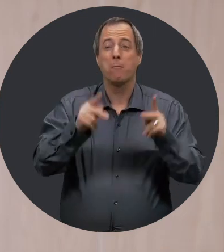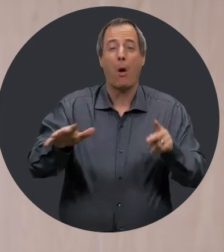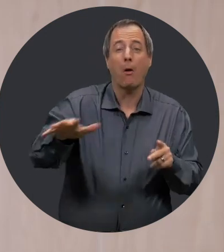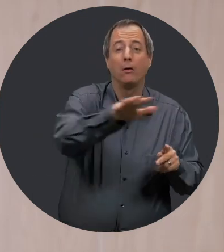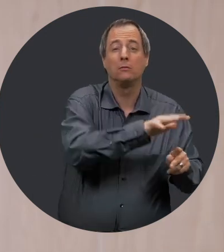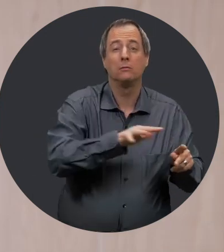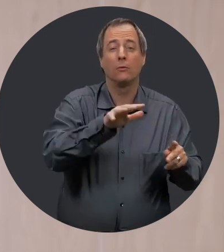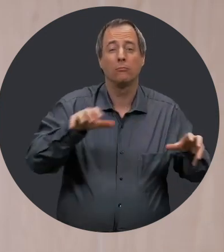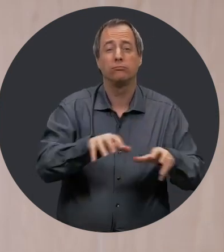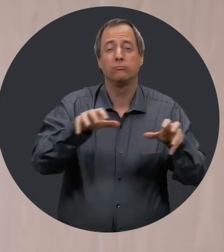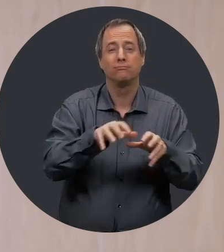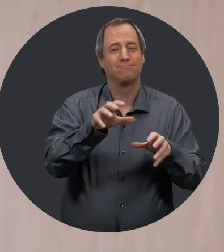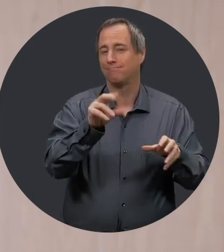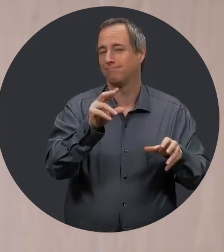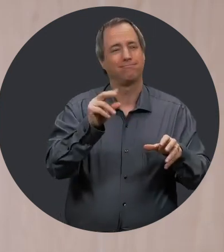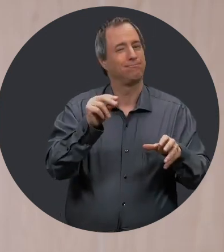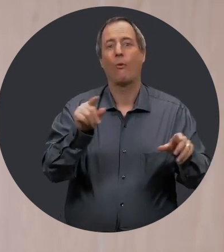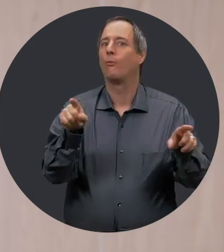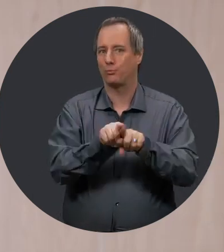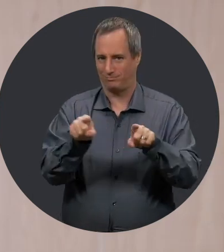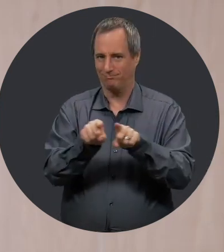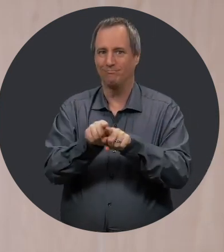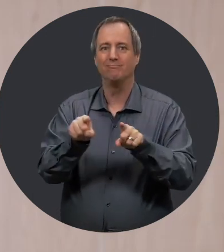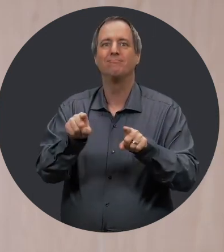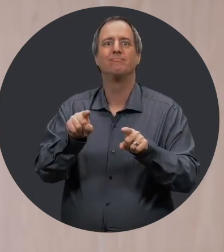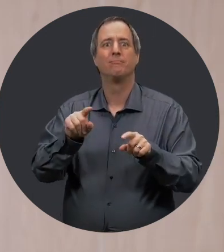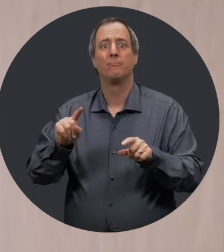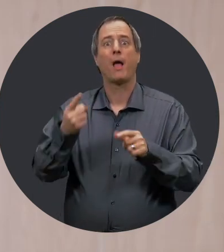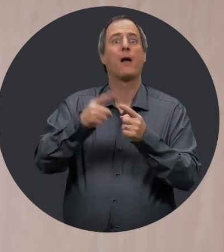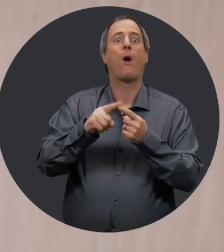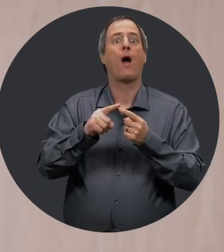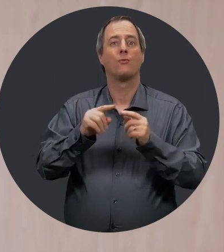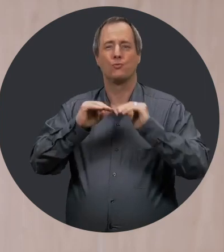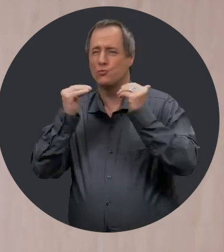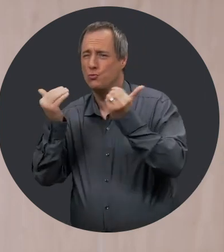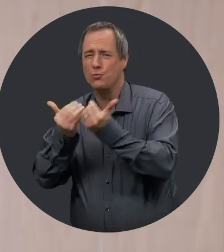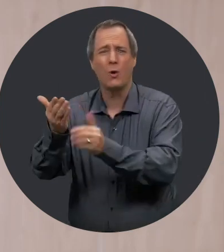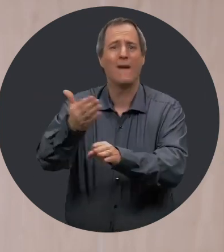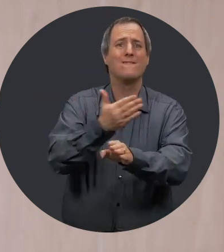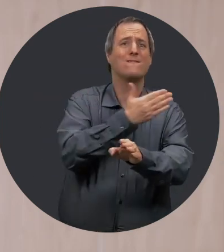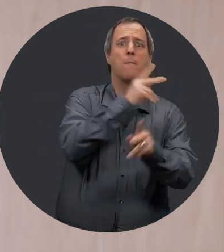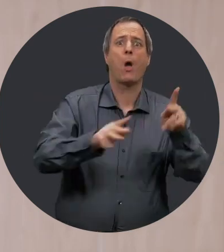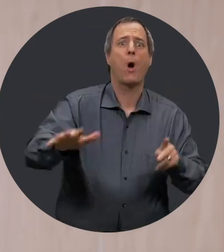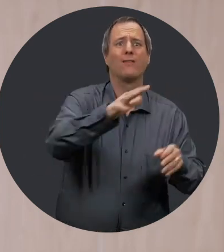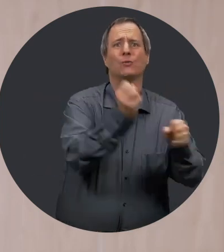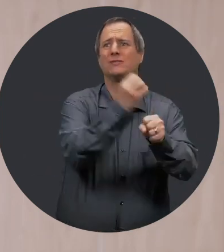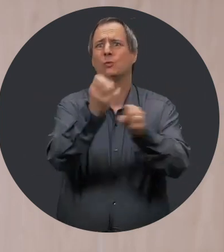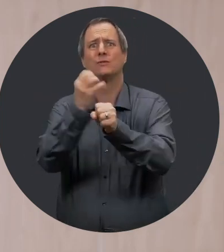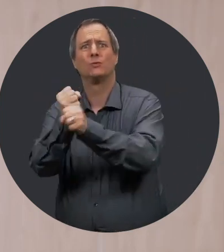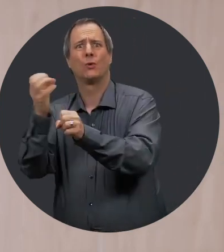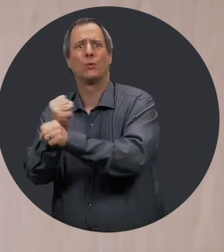non seulement des gens de cœur et des gens d'action, mais d'abord et avant tout, des gens de résultats.